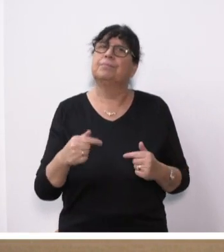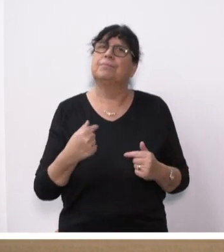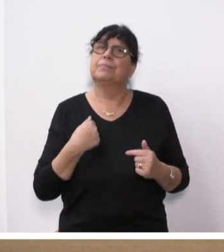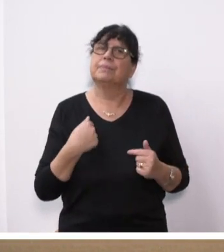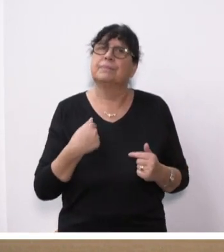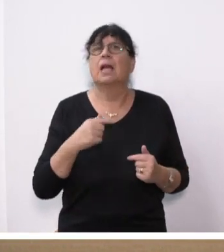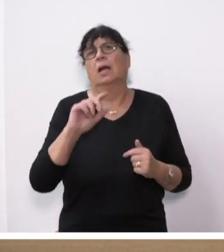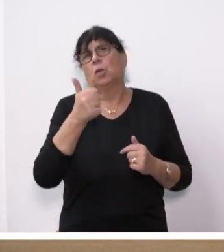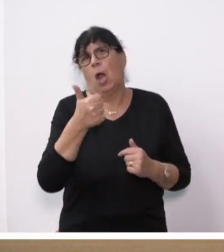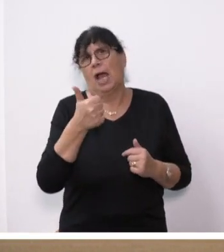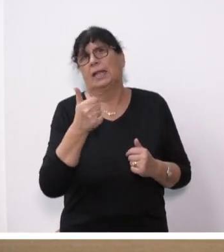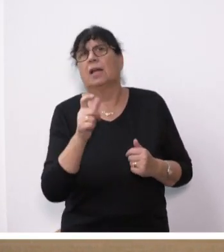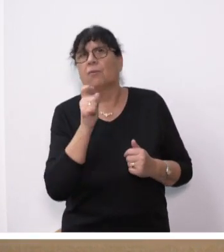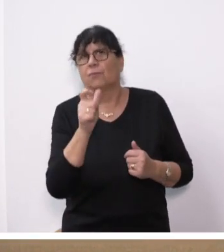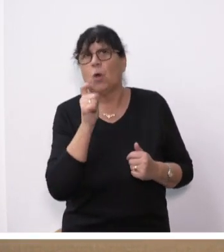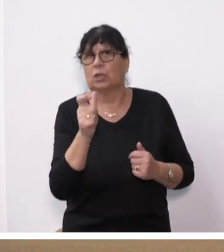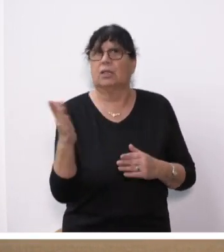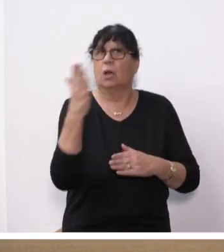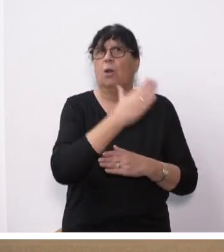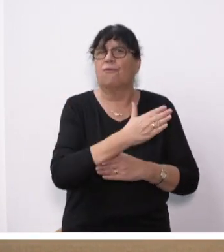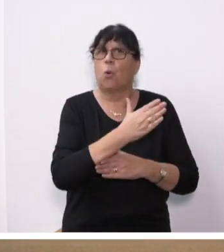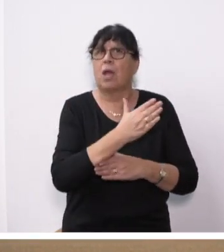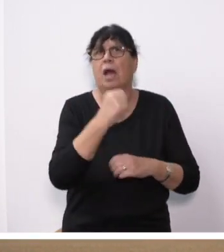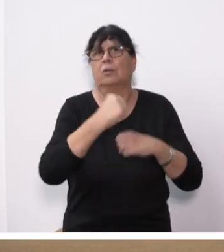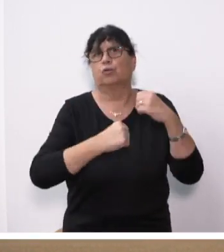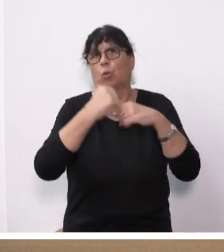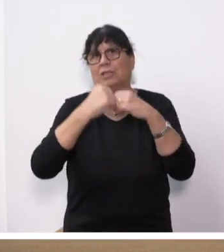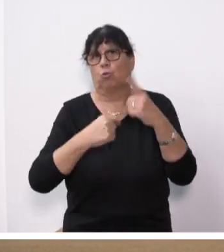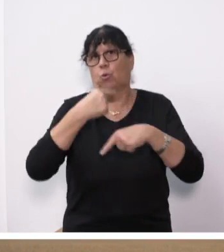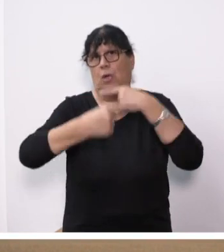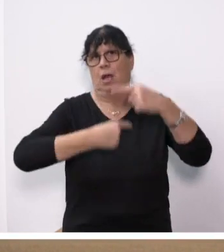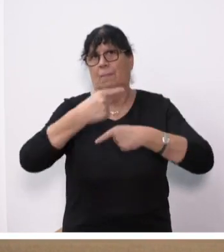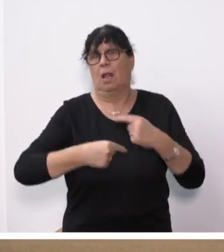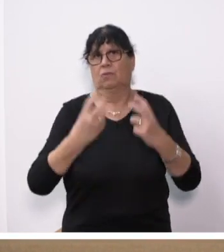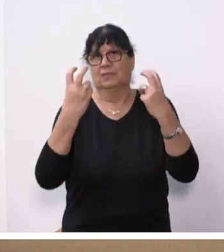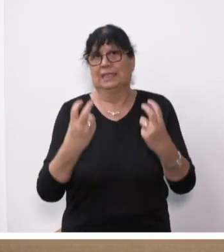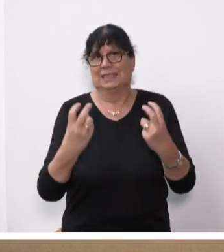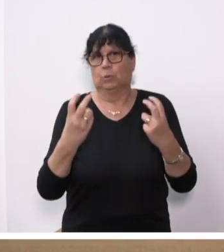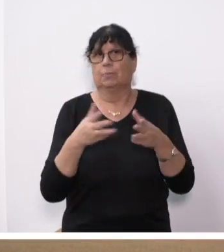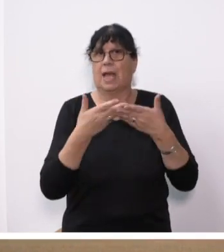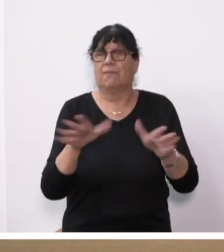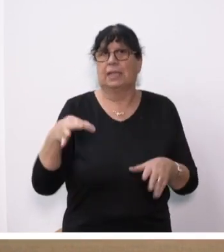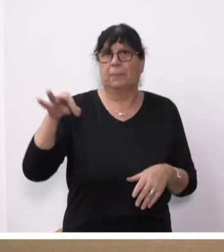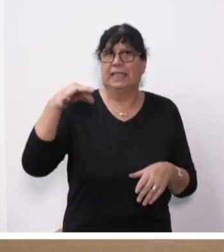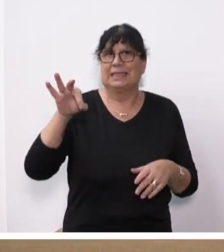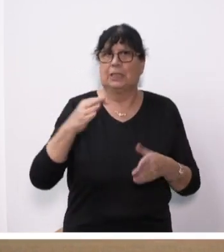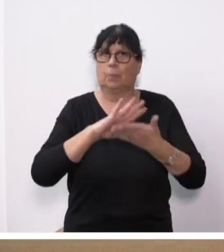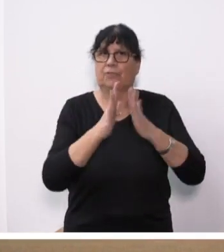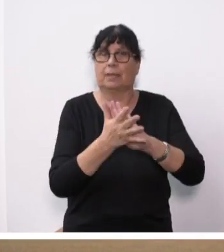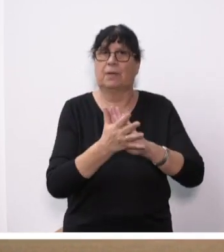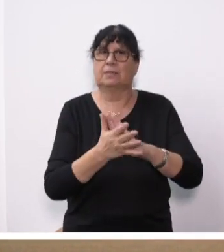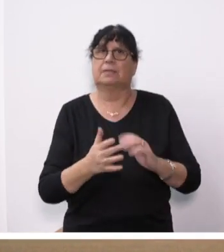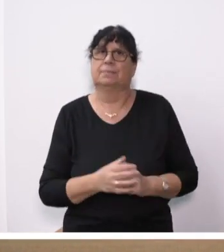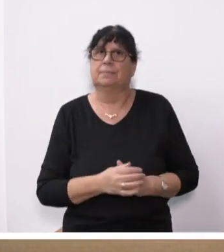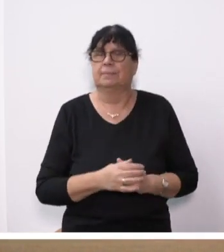noch einige Worte vorweg zur Strukturierung unserer Sitzung. Im erweiterten Präsidium wurde vereinbart,